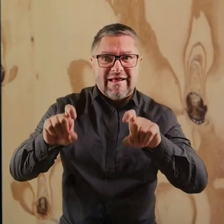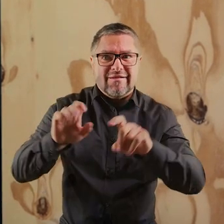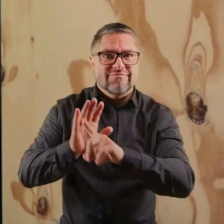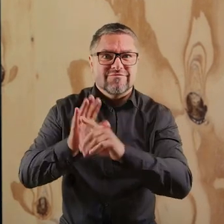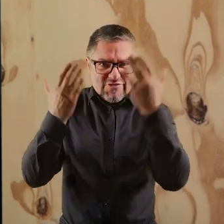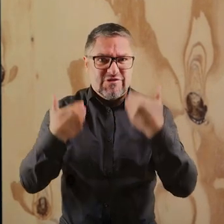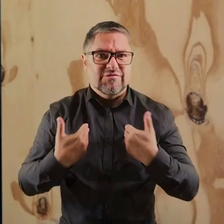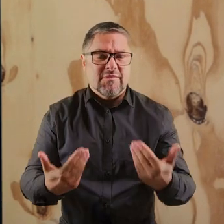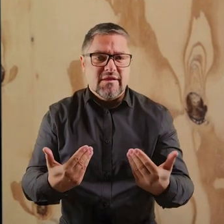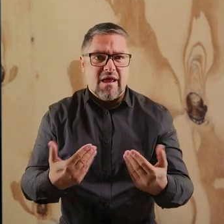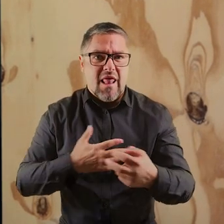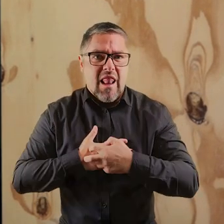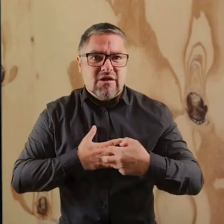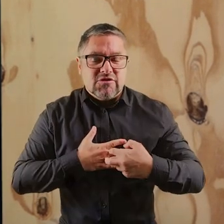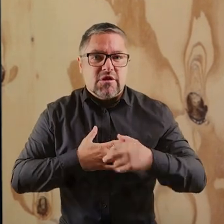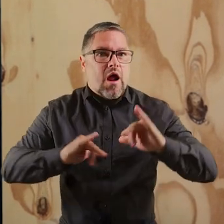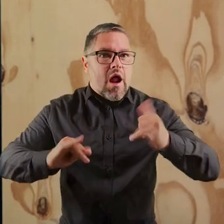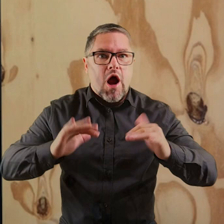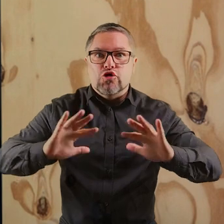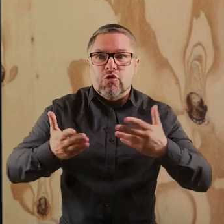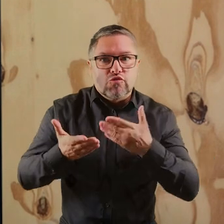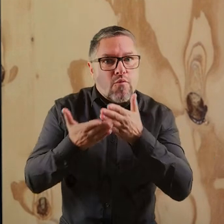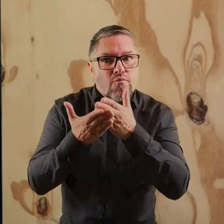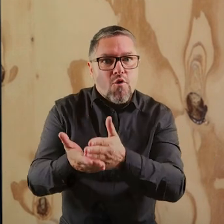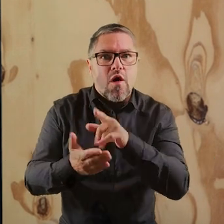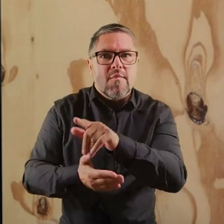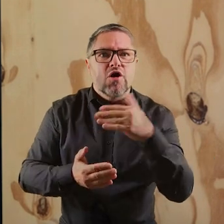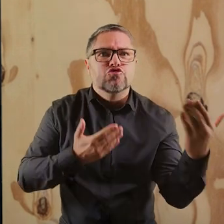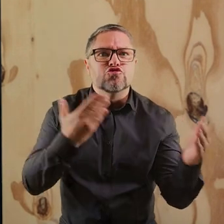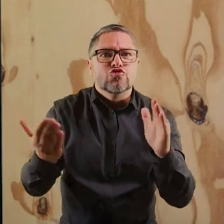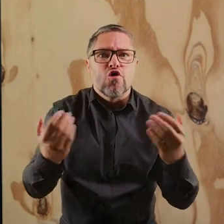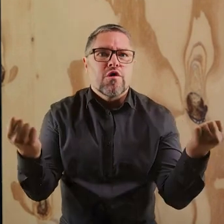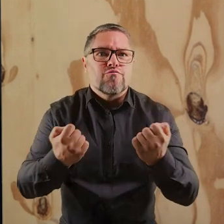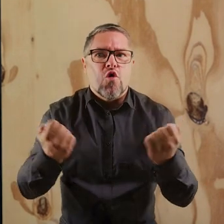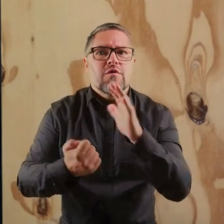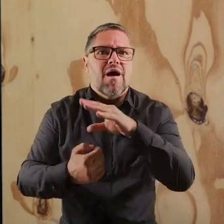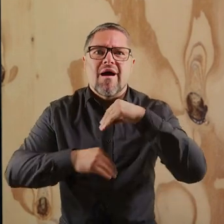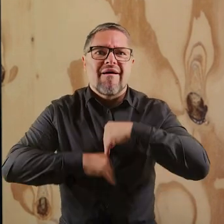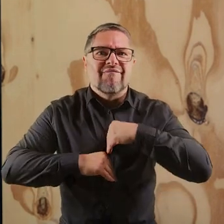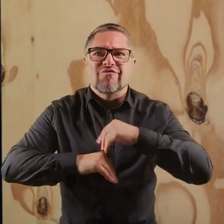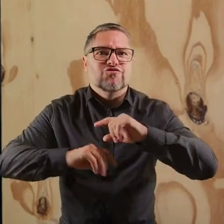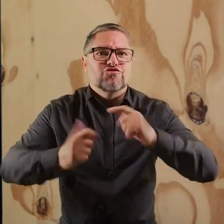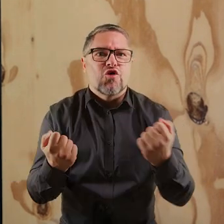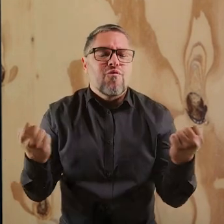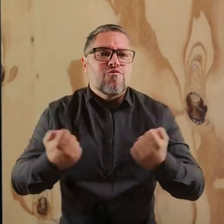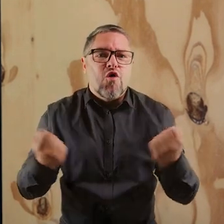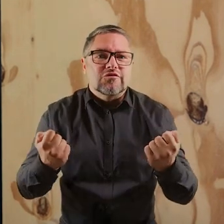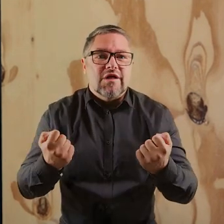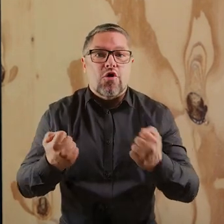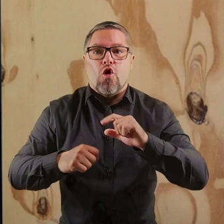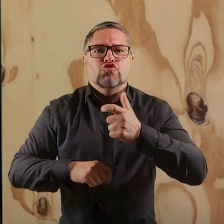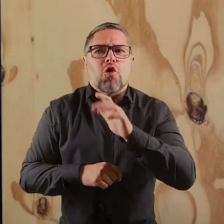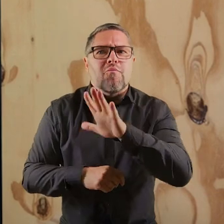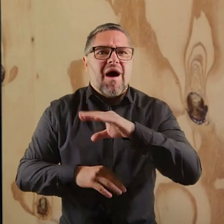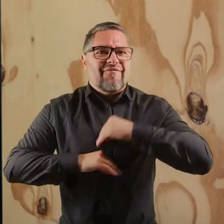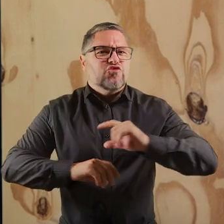leczenia. W jaki sposób możemy im pomóc, patrząc na ich mocne strony, na ich zasoby, na to, gdzie jest to